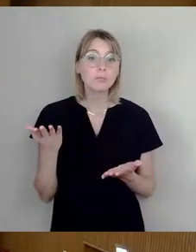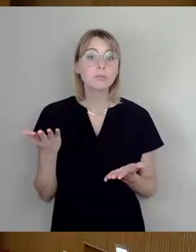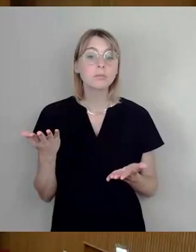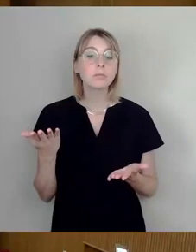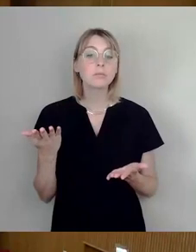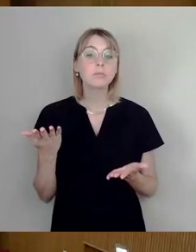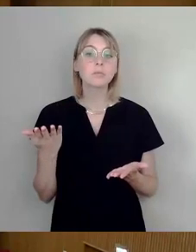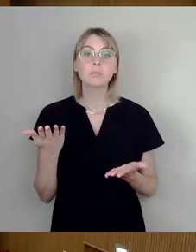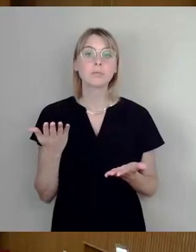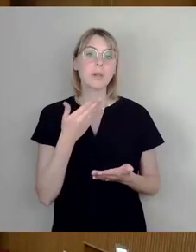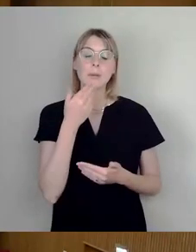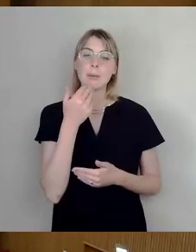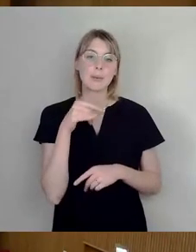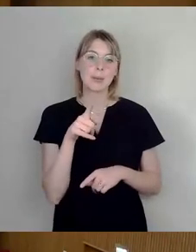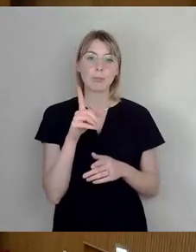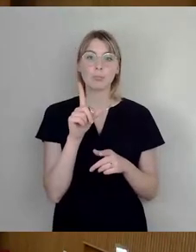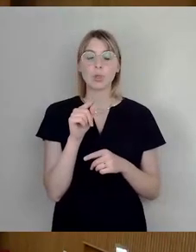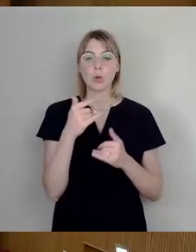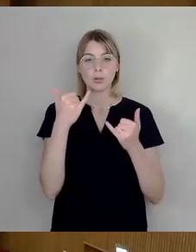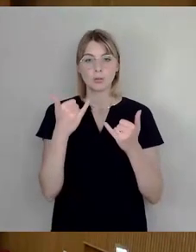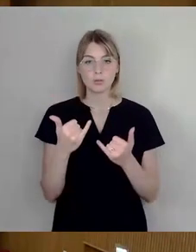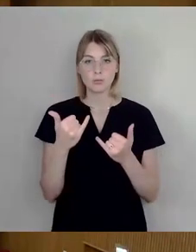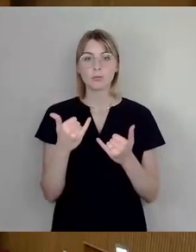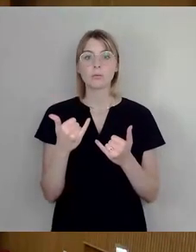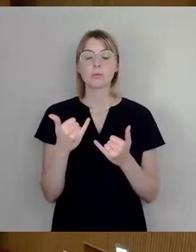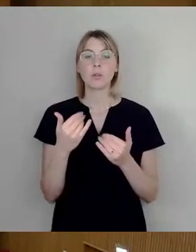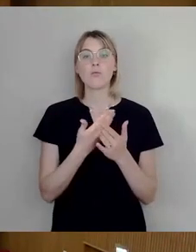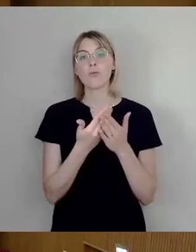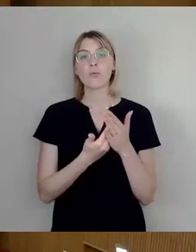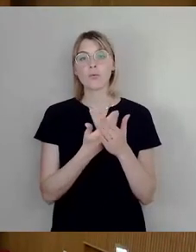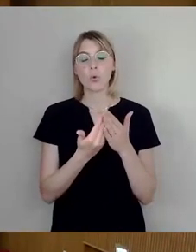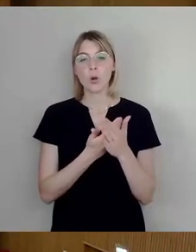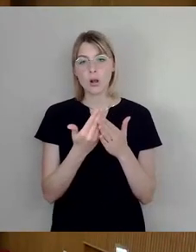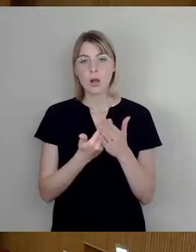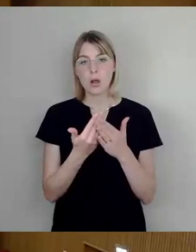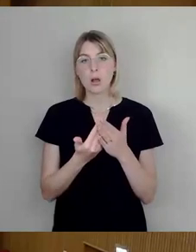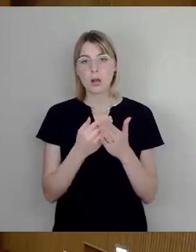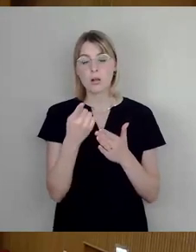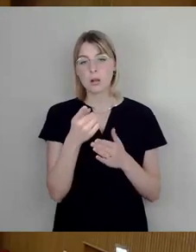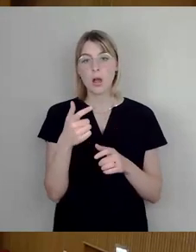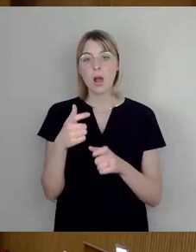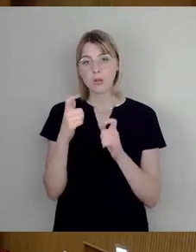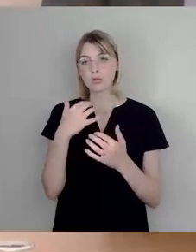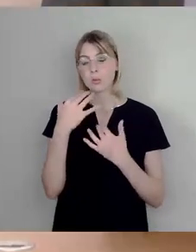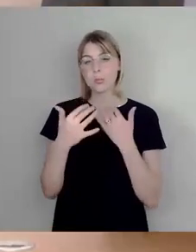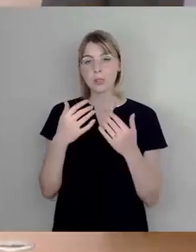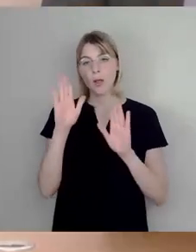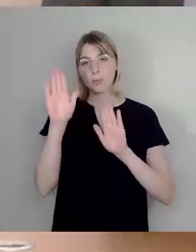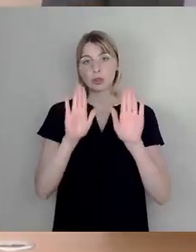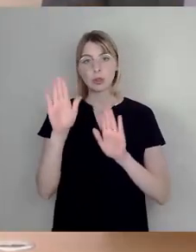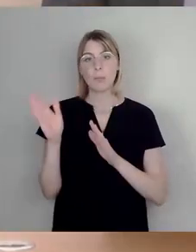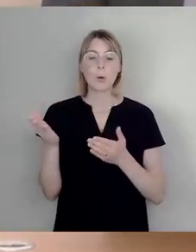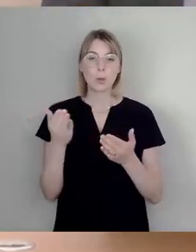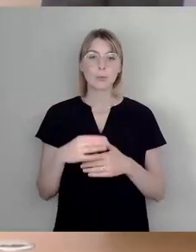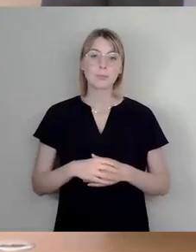sehe ich nicht, dann stelle ich die Vorlage oder anders den federführenden Ausschussbericht zur Abstimmung, wer hier